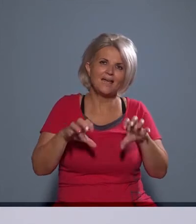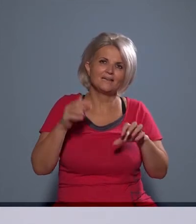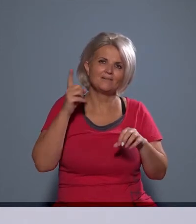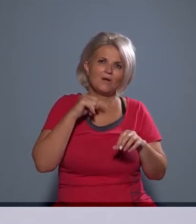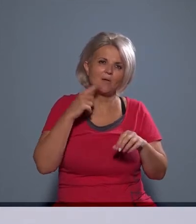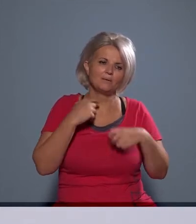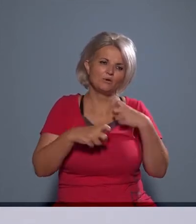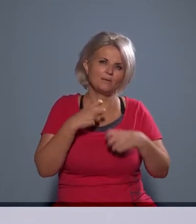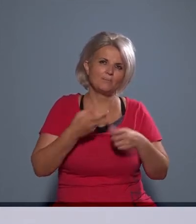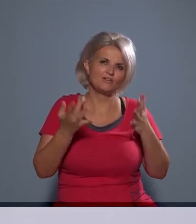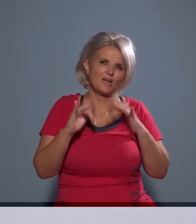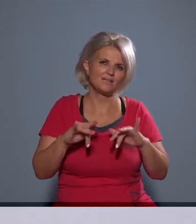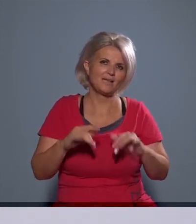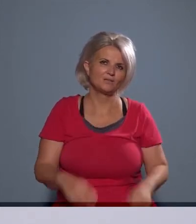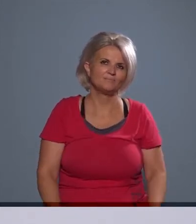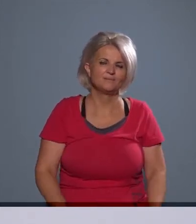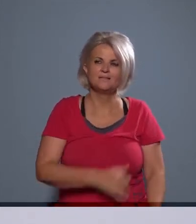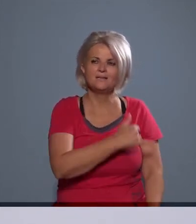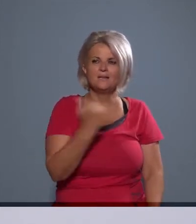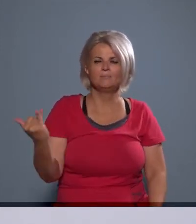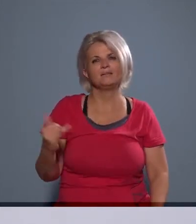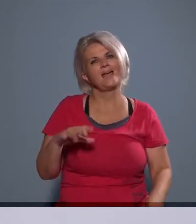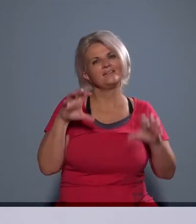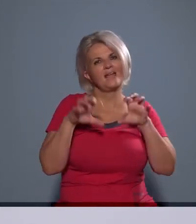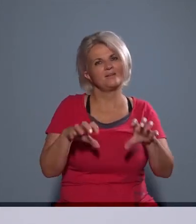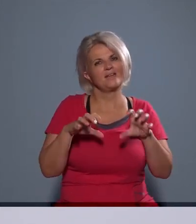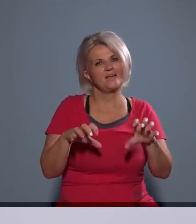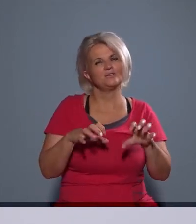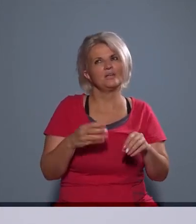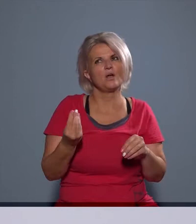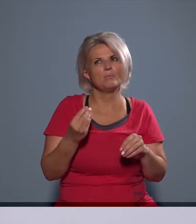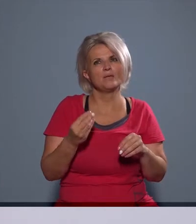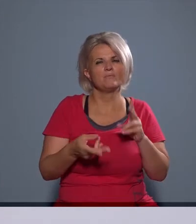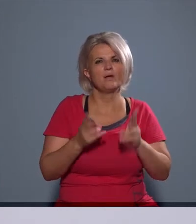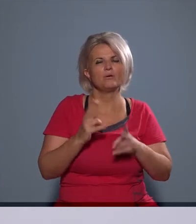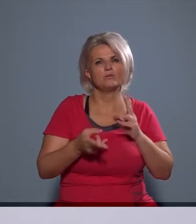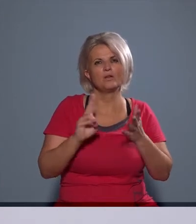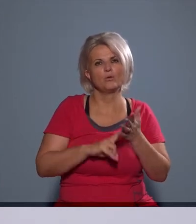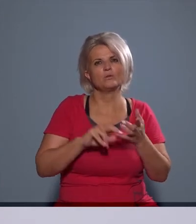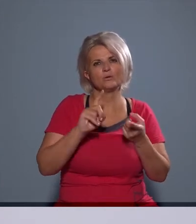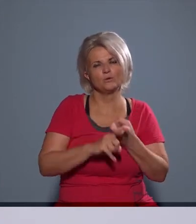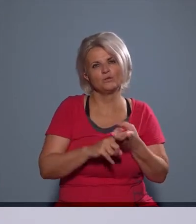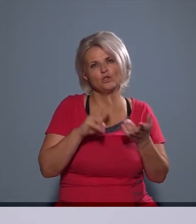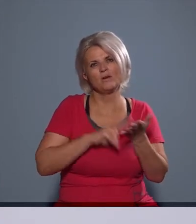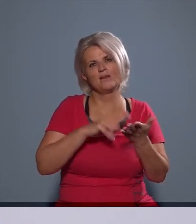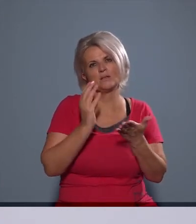tenni valamit problémás helyzetekkel. Minden tevékenységnél egyébként, ami valamilyen módon joghoz kötött, vagy jogilag